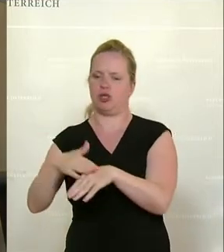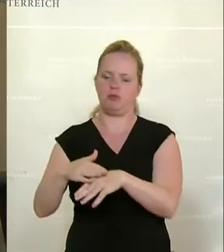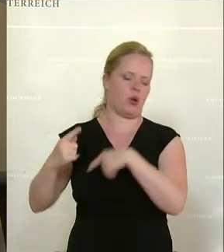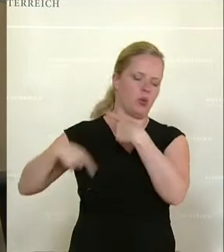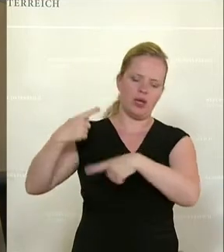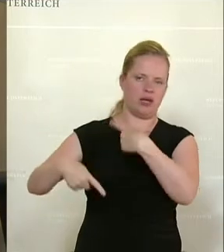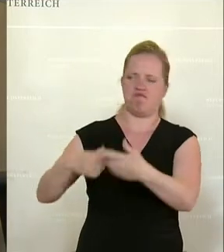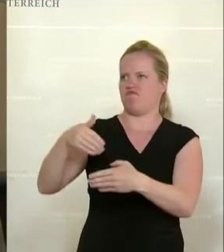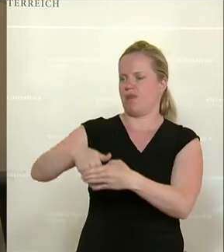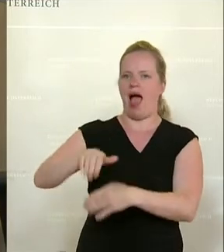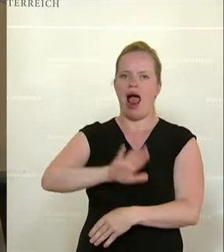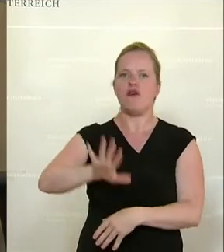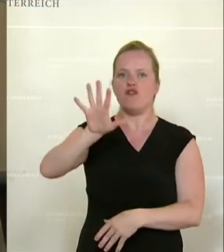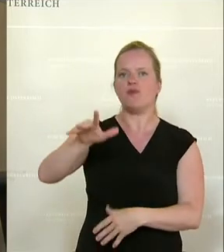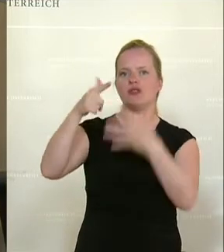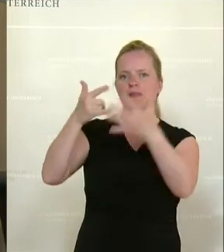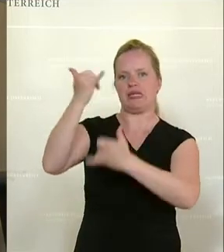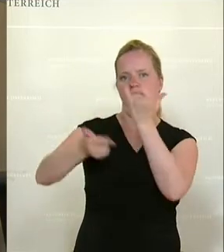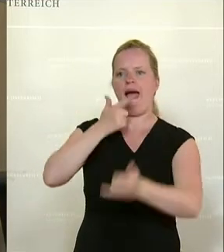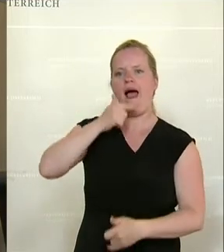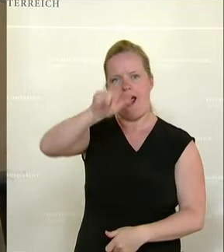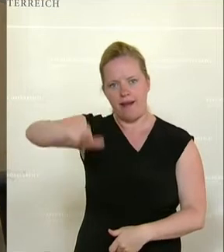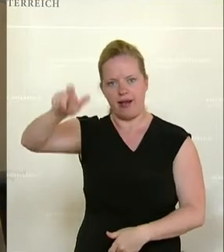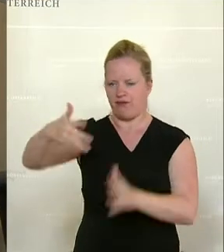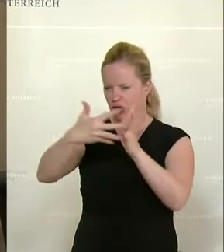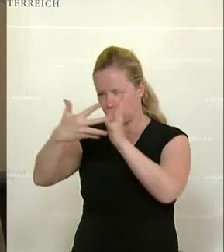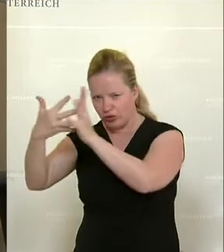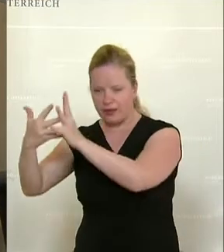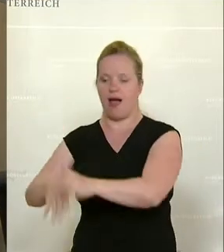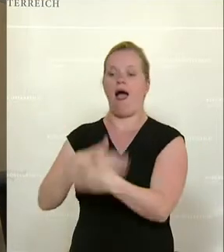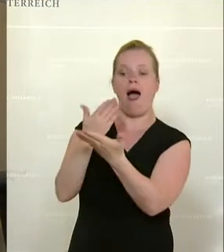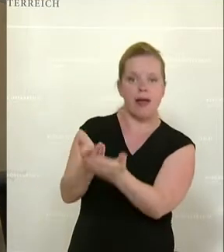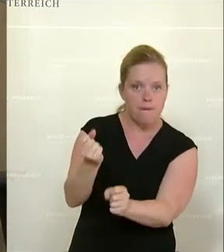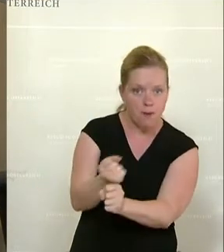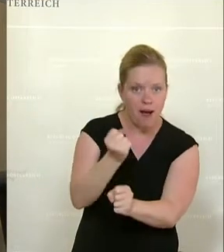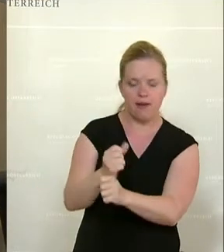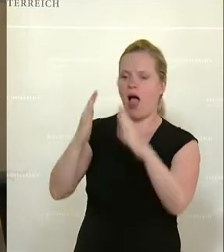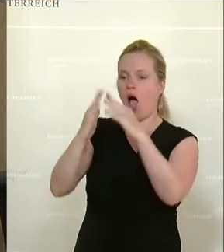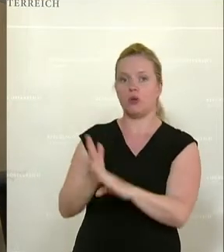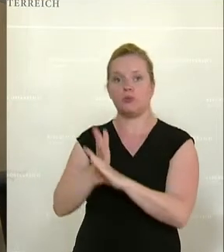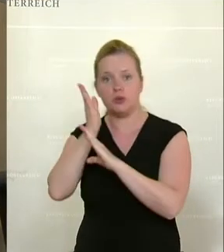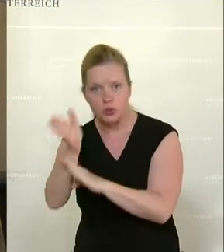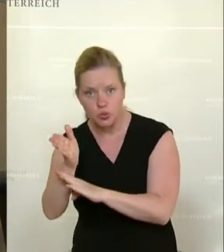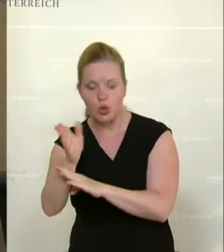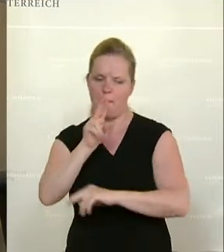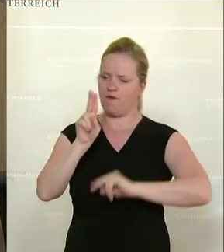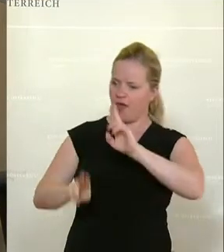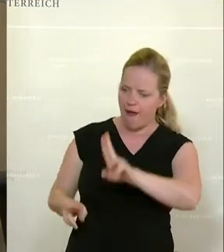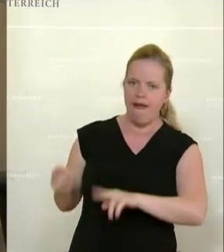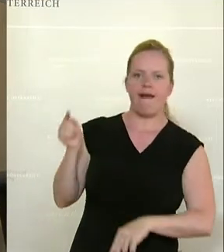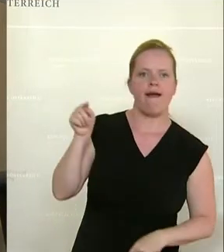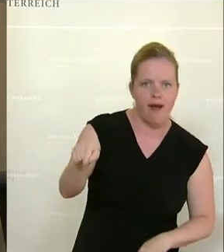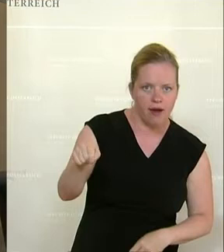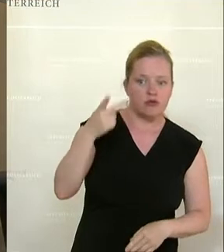alle 75-Jährigen screened mit einem Angebot macht, dass man einen Hausbesuch macht über die Pflege und es wird